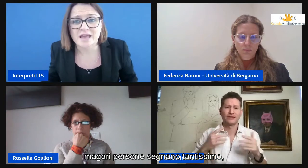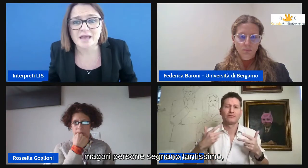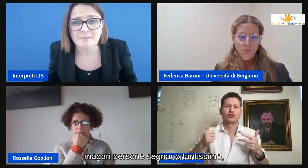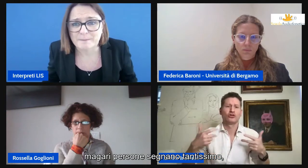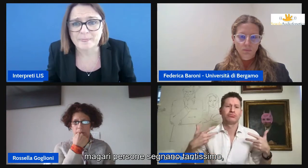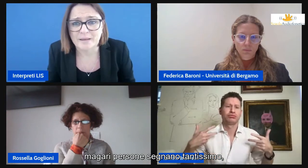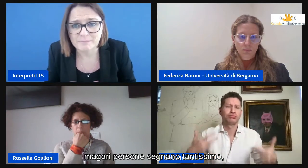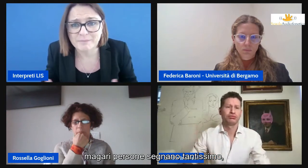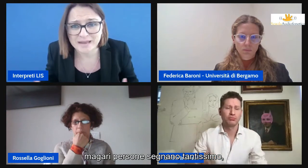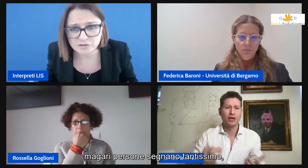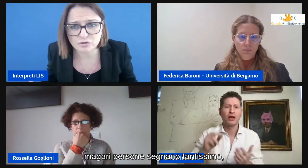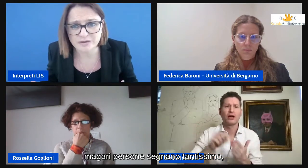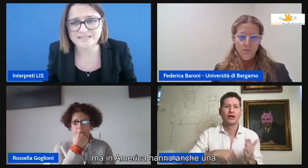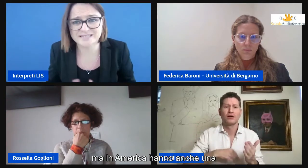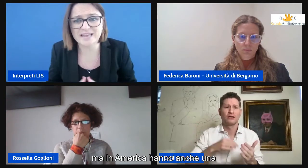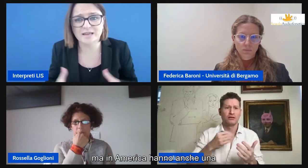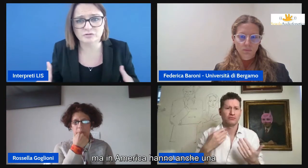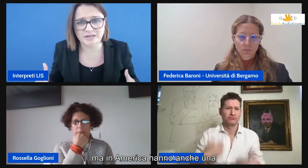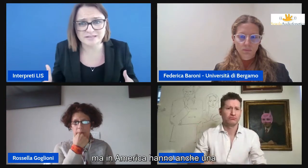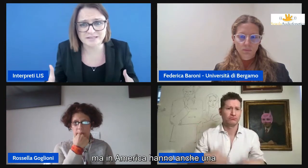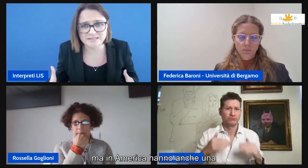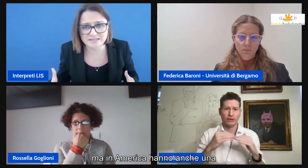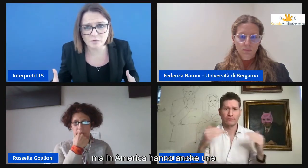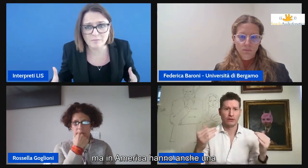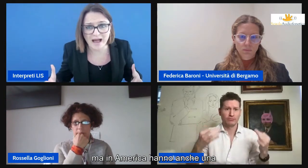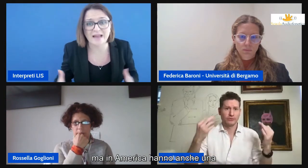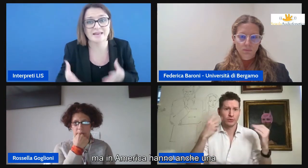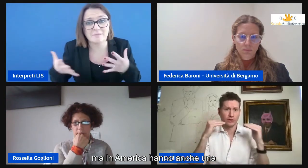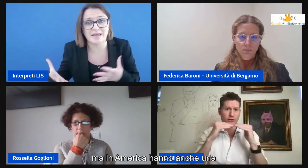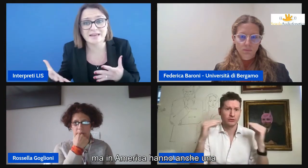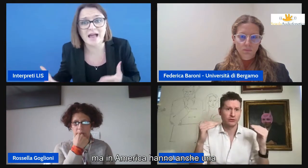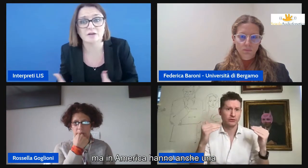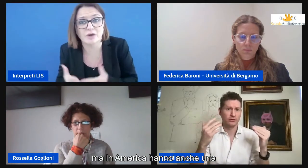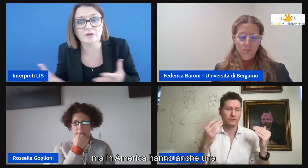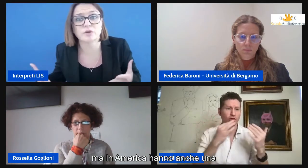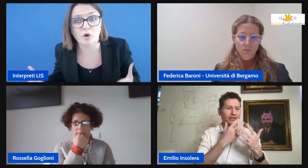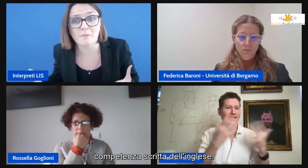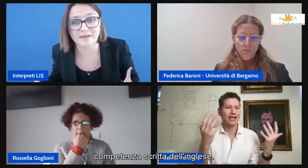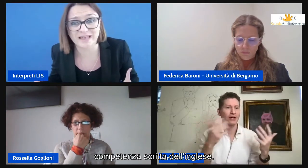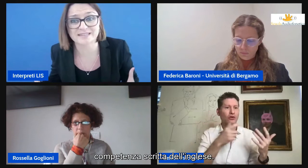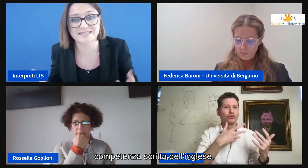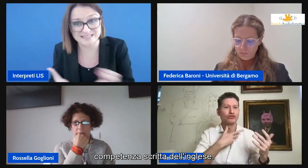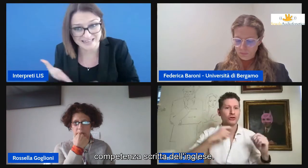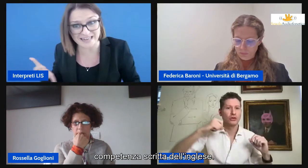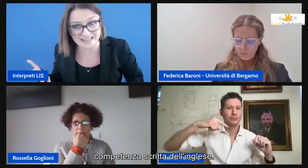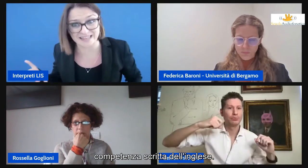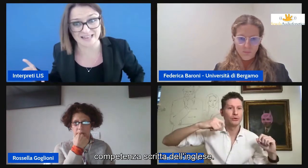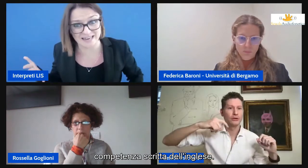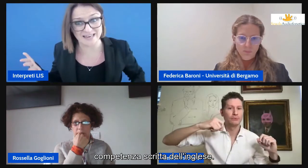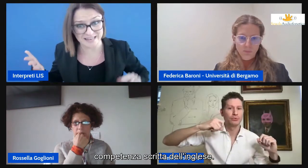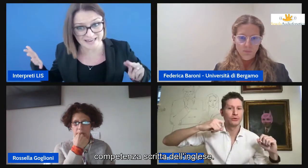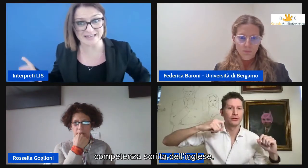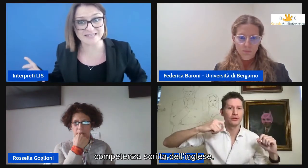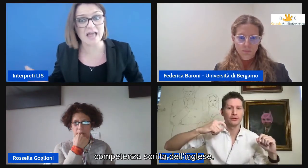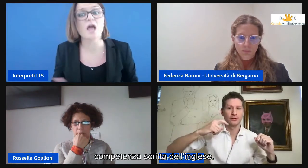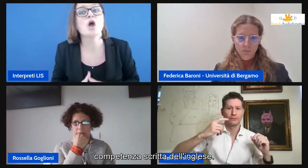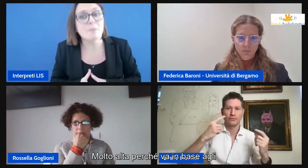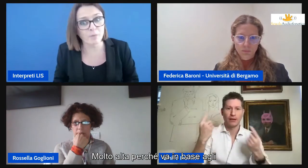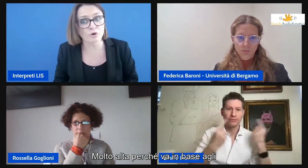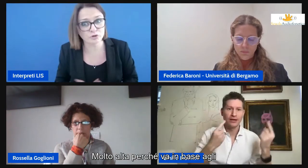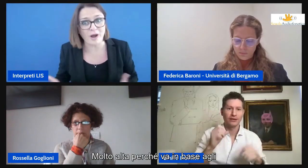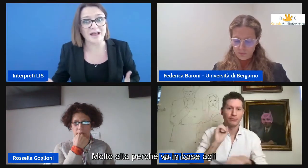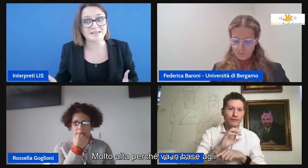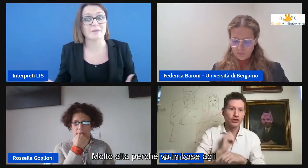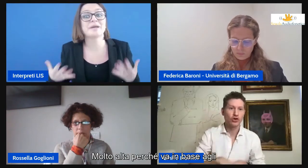magari persone segnano tantissimo ma in America hanno anche una competenza scritta dell'inglese